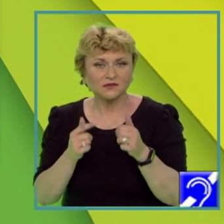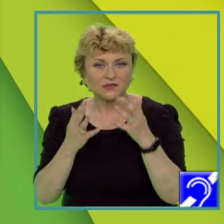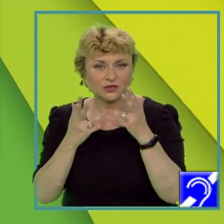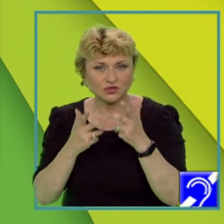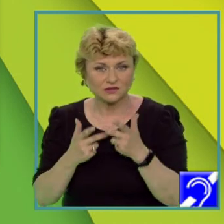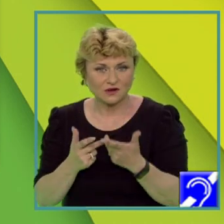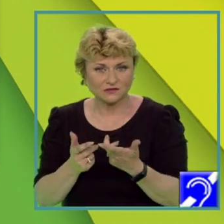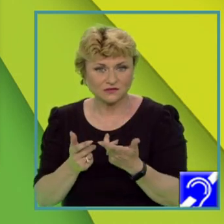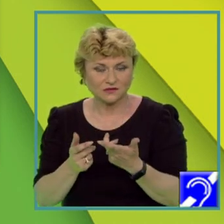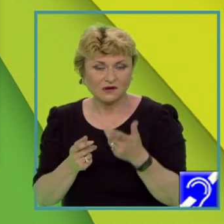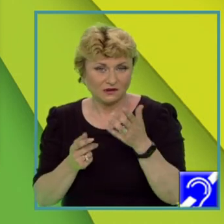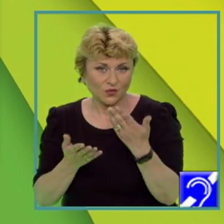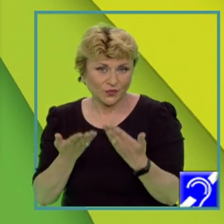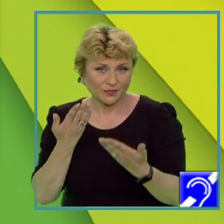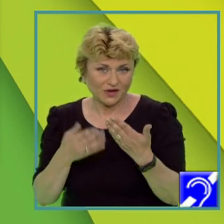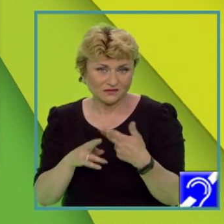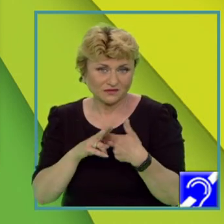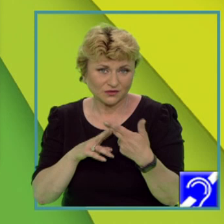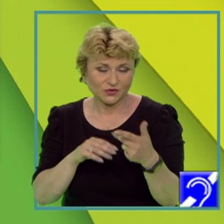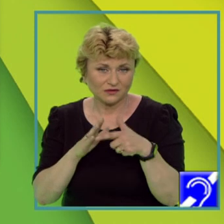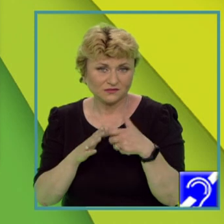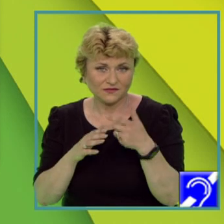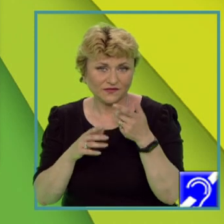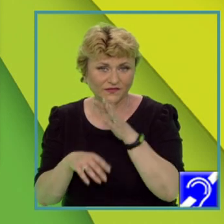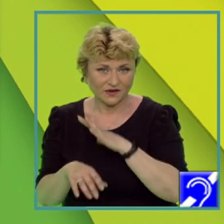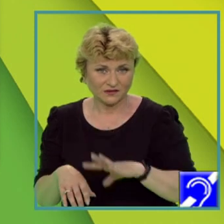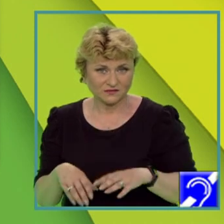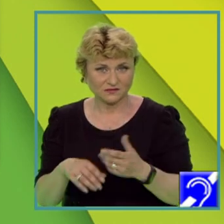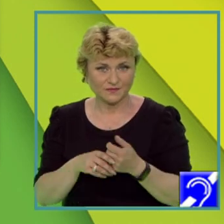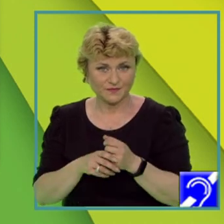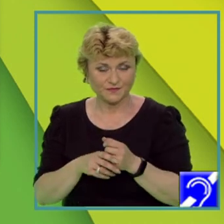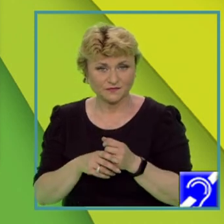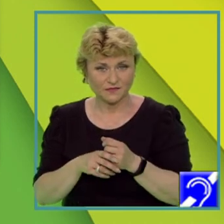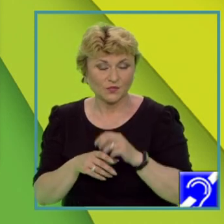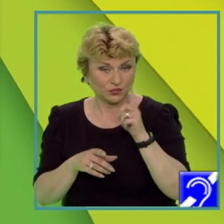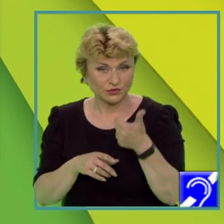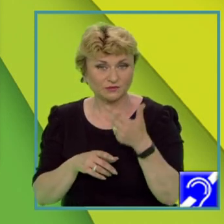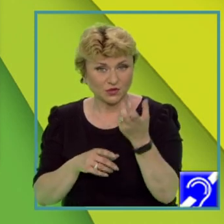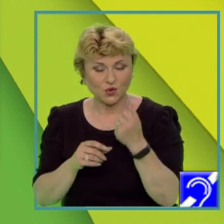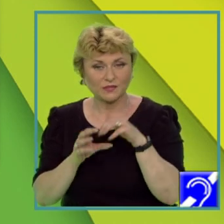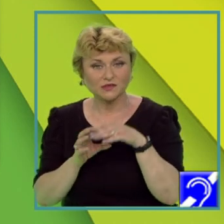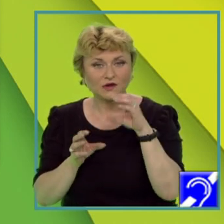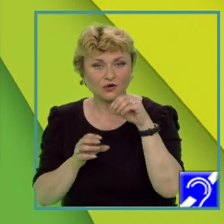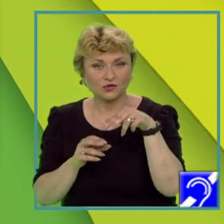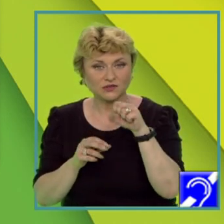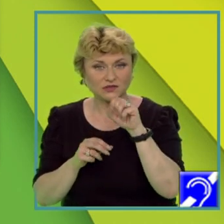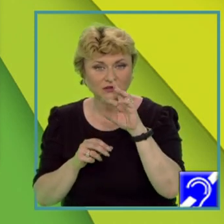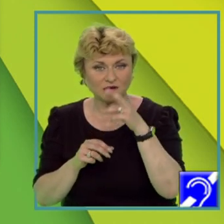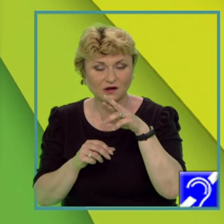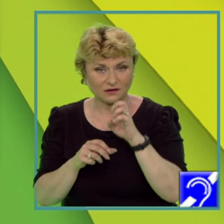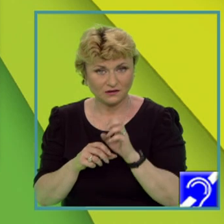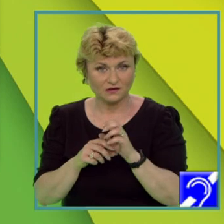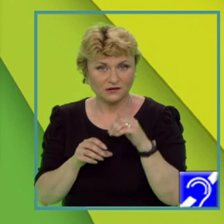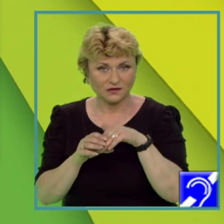pozitive ale bilanțului natural în Franța. Însă putem lua în considerare și realitatea existentă în Franța